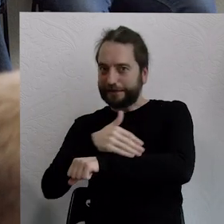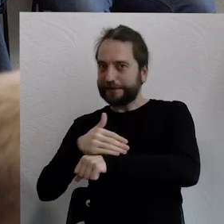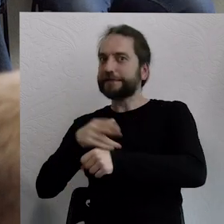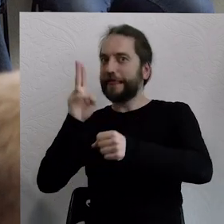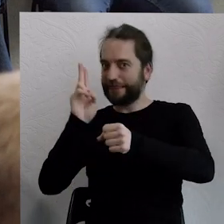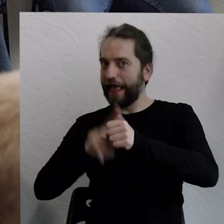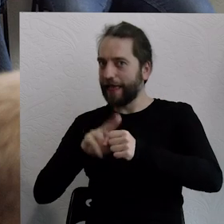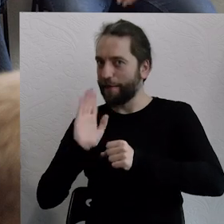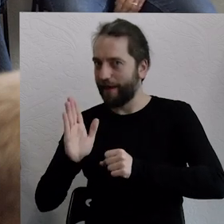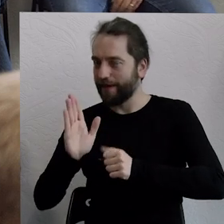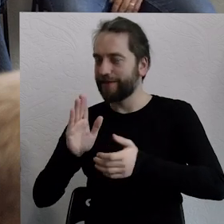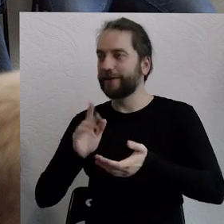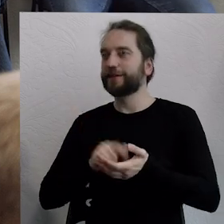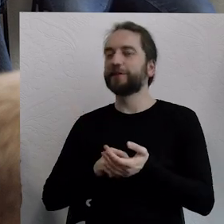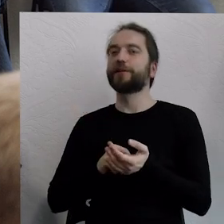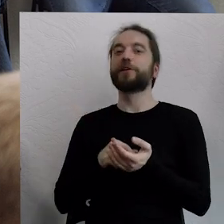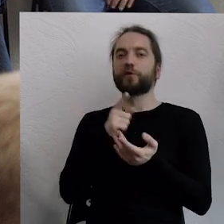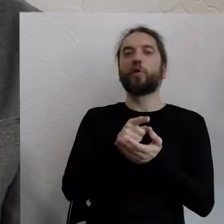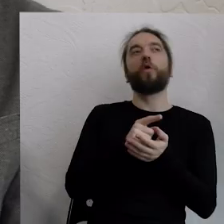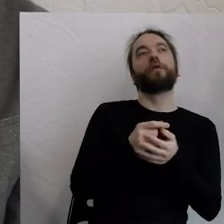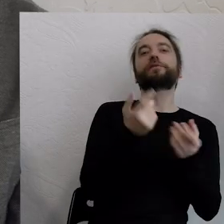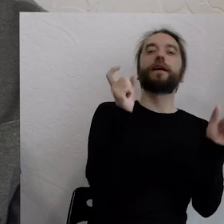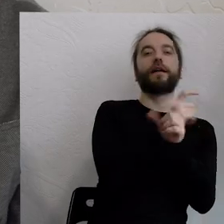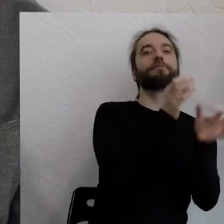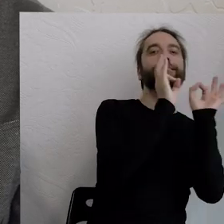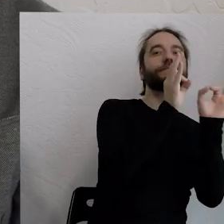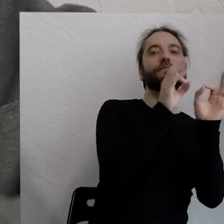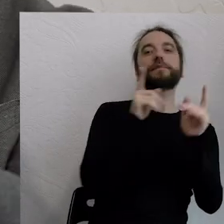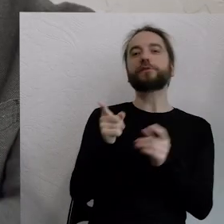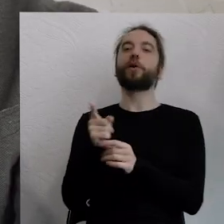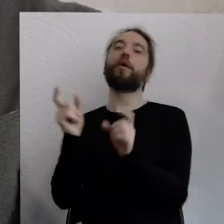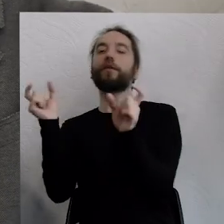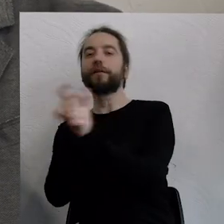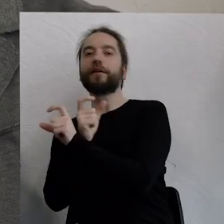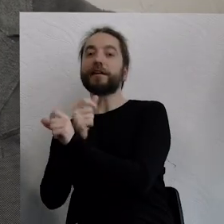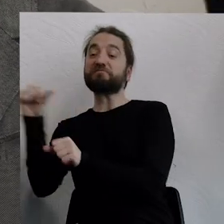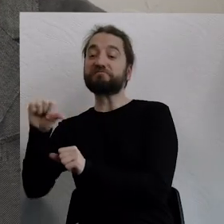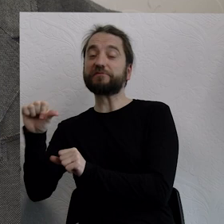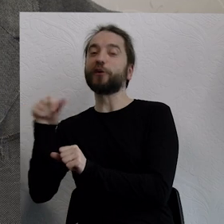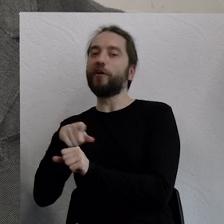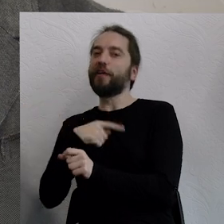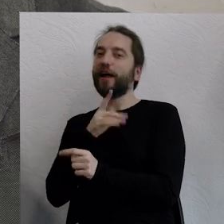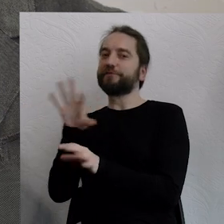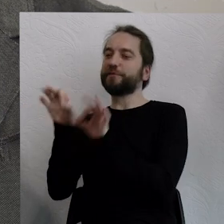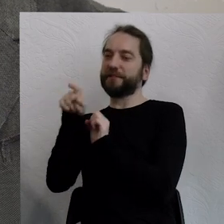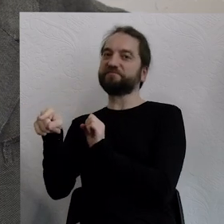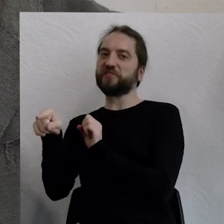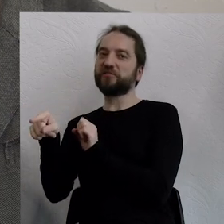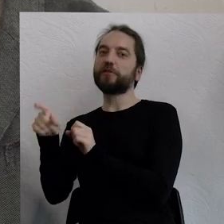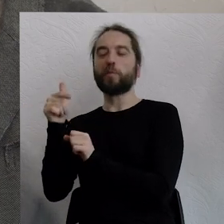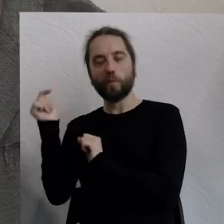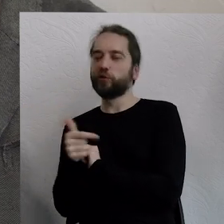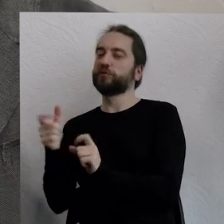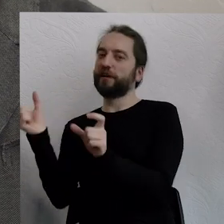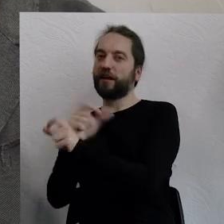Rozmawiamy dzisiaj utopia, dystopia, ja jestem dystopia, a później utopia. Żeby coś ciekawego się wydarzyło,